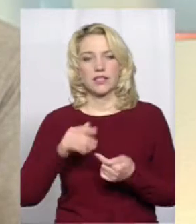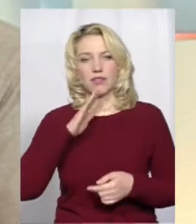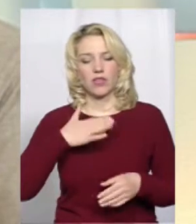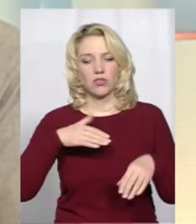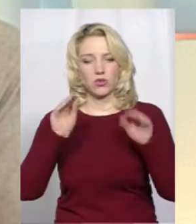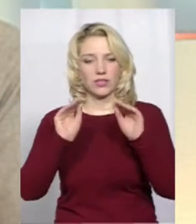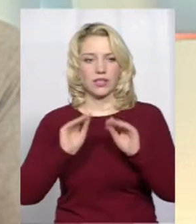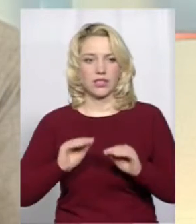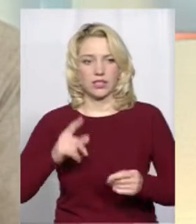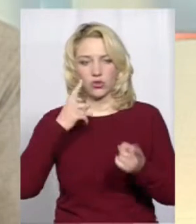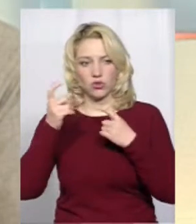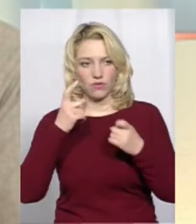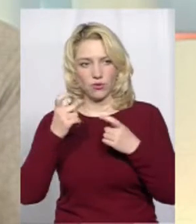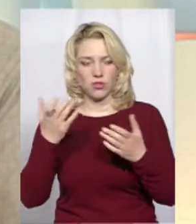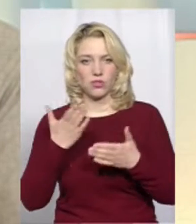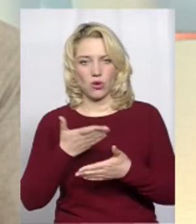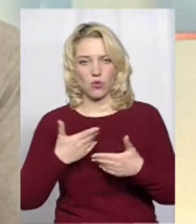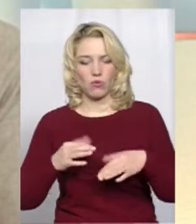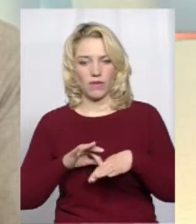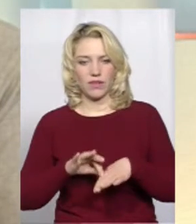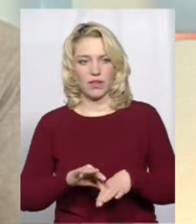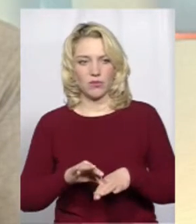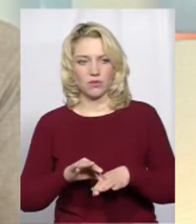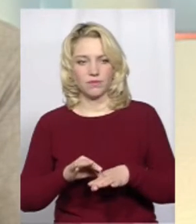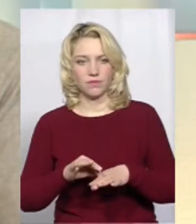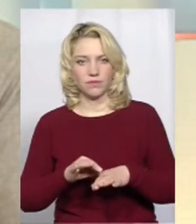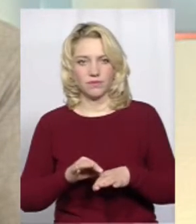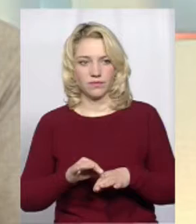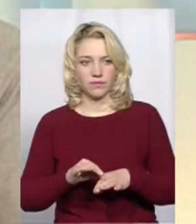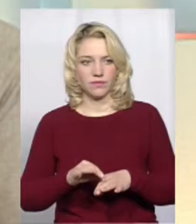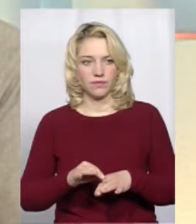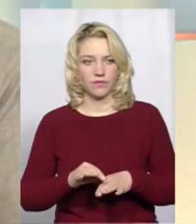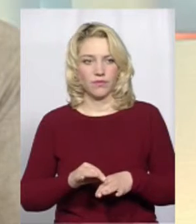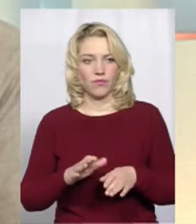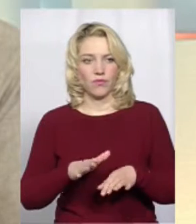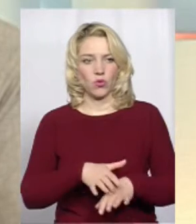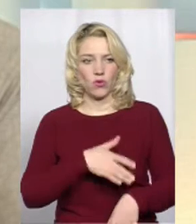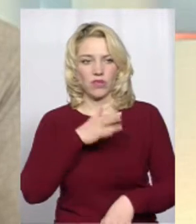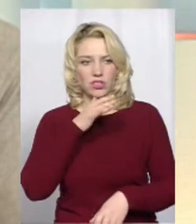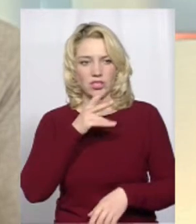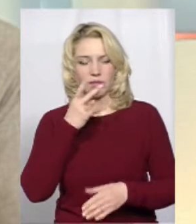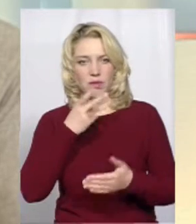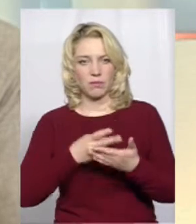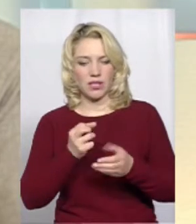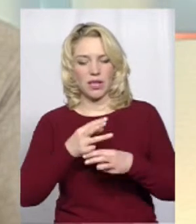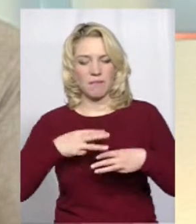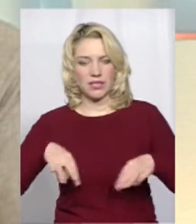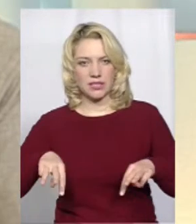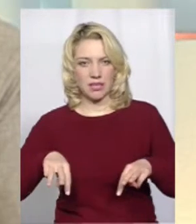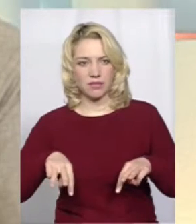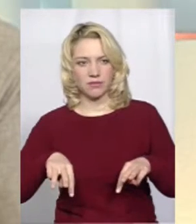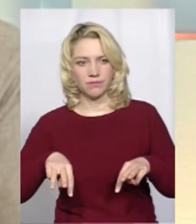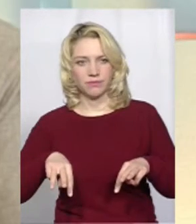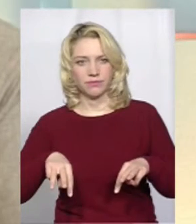нашої статистичної інформації, яку ми ведемо довгий час, вона передбачена і міністерством,